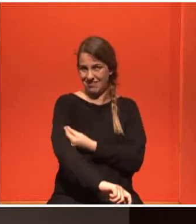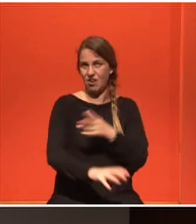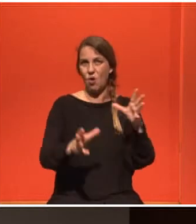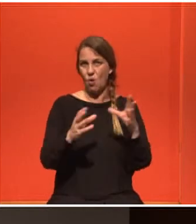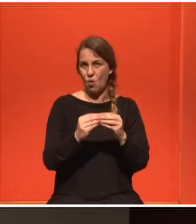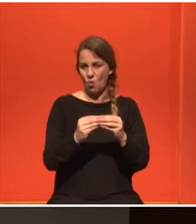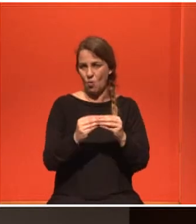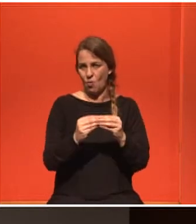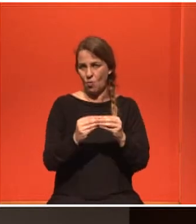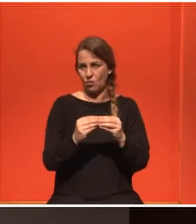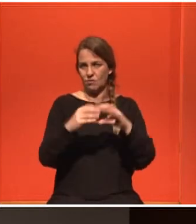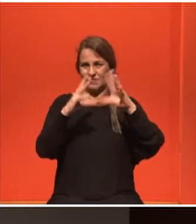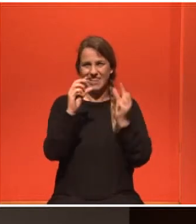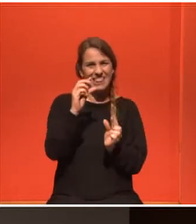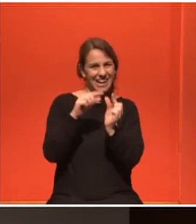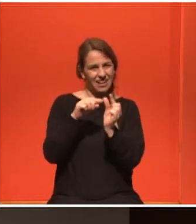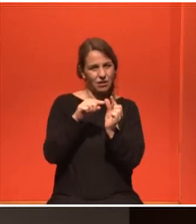Ναι, είναι ασφαλές. Πολύ ωραία.